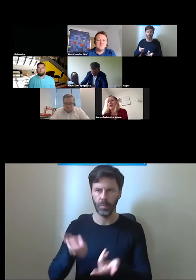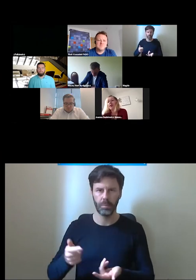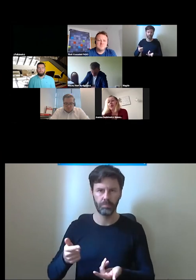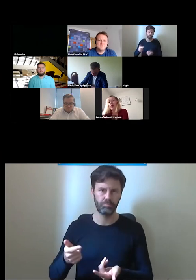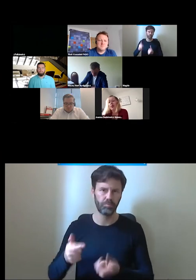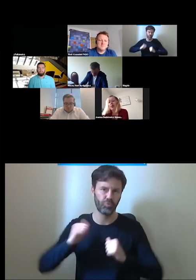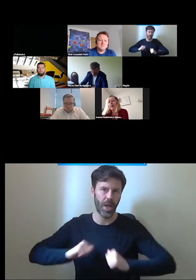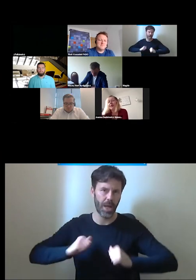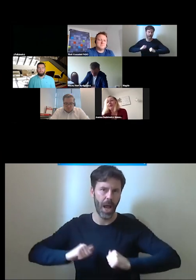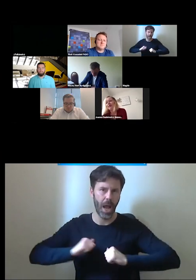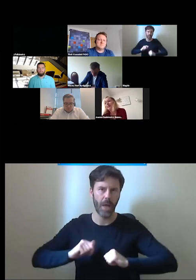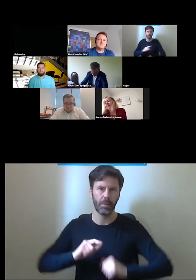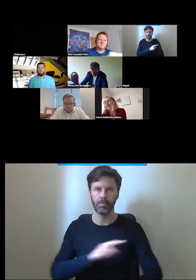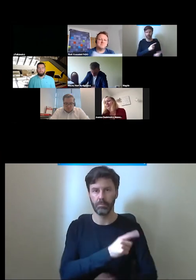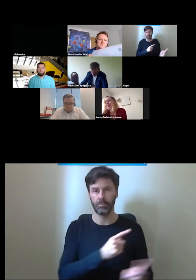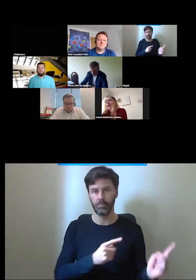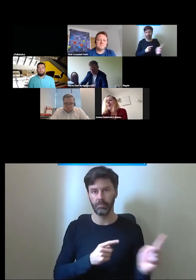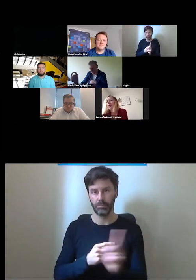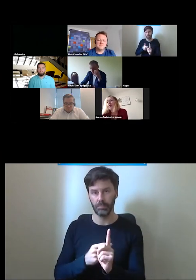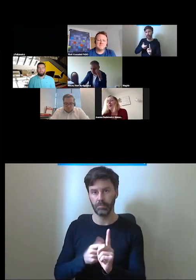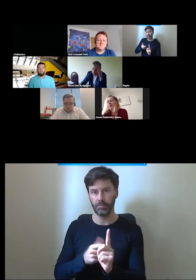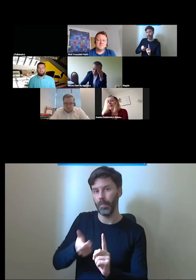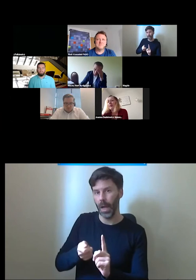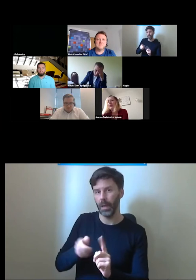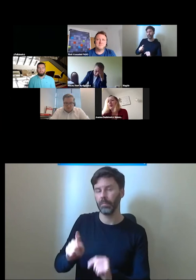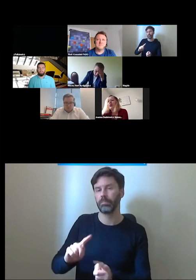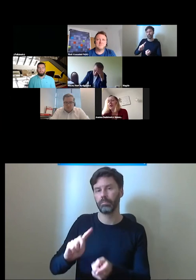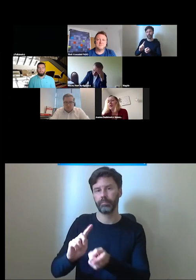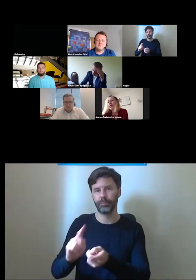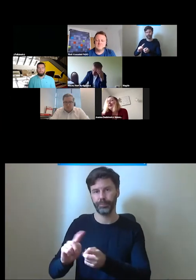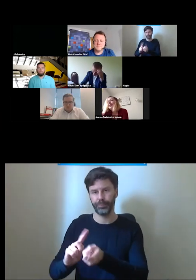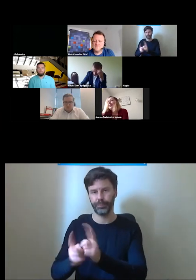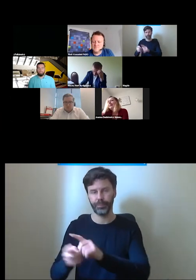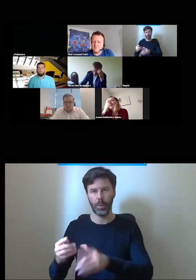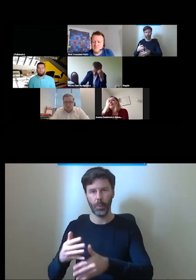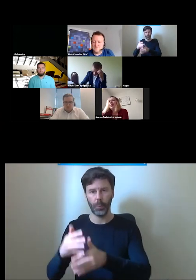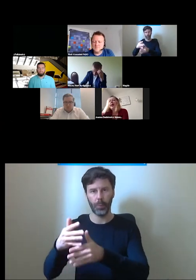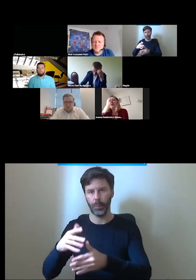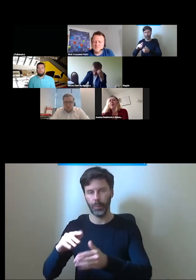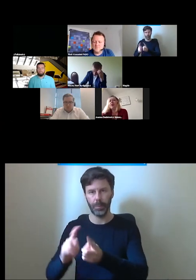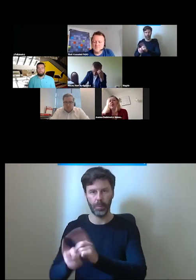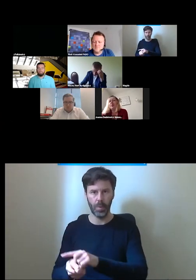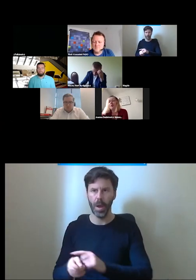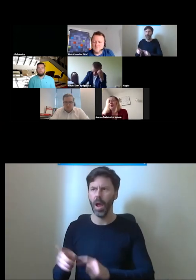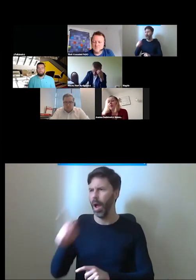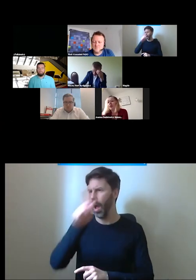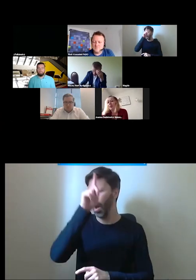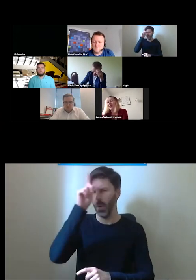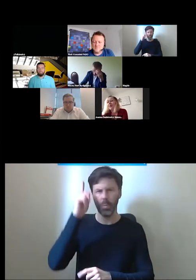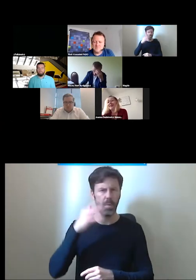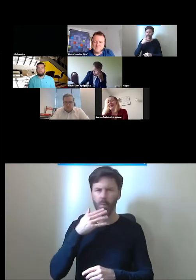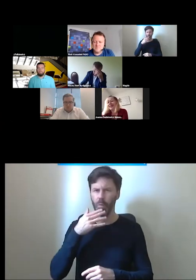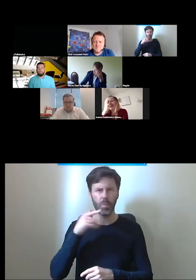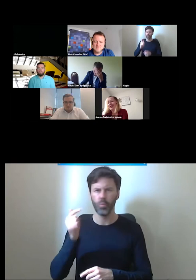zostanie to uruchomione i nie było zgłoszeń że jest chęć potrzeba żeby to działało